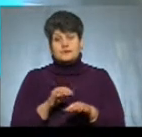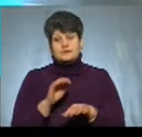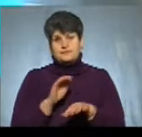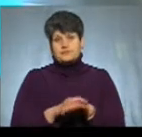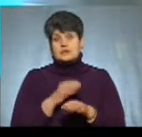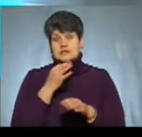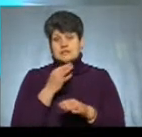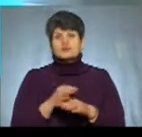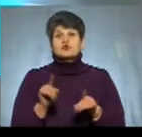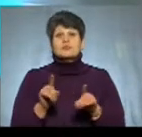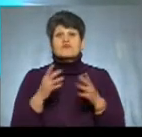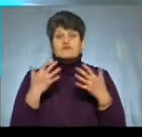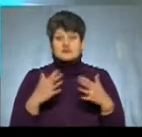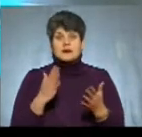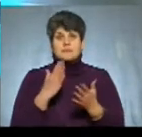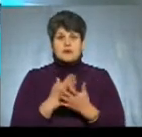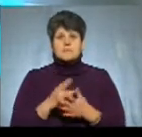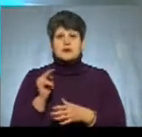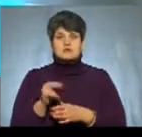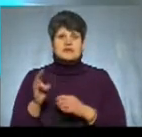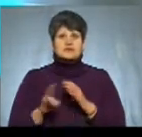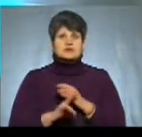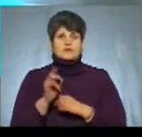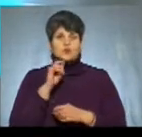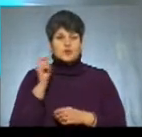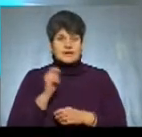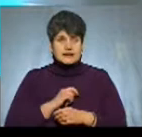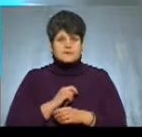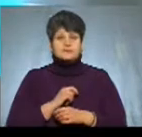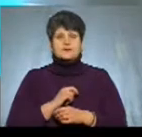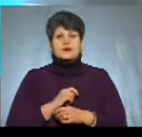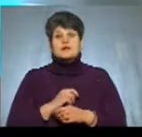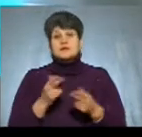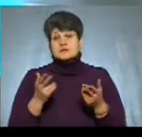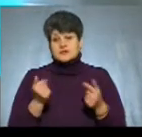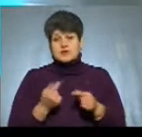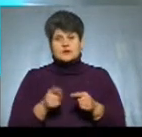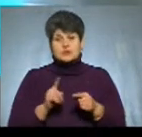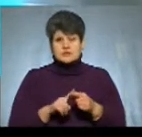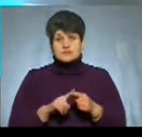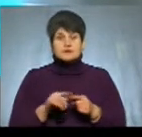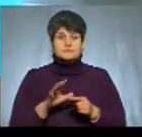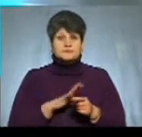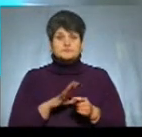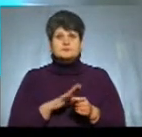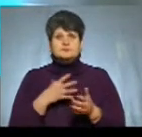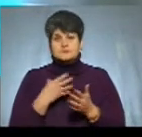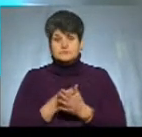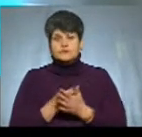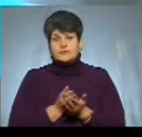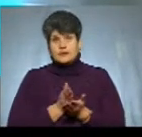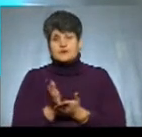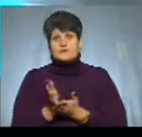що ми вже маємо Православну церкву Україні. Звичайно, це знайшло своє відображення і в діяльності